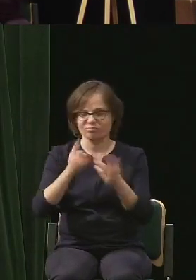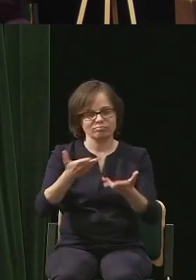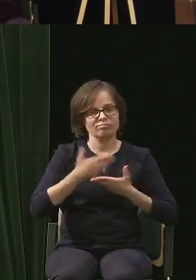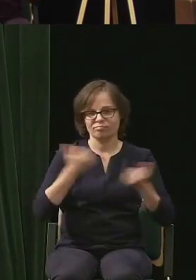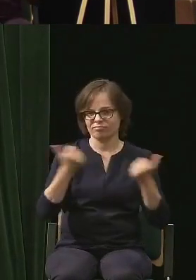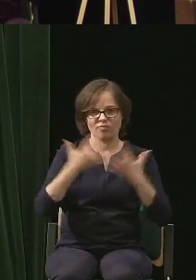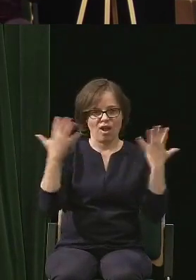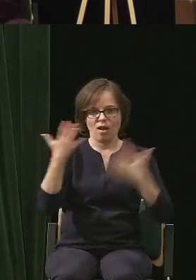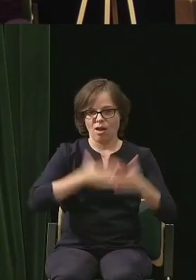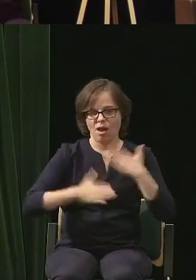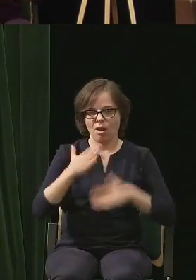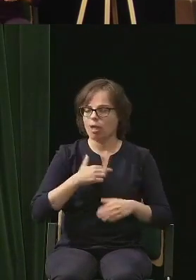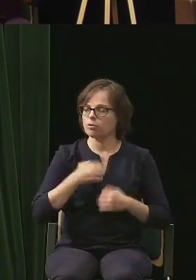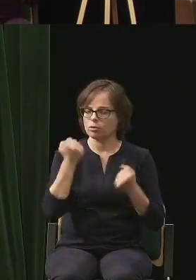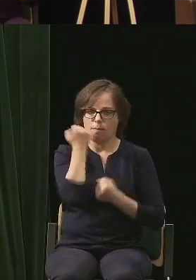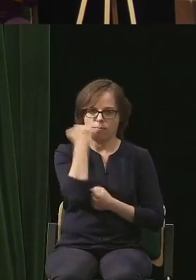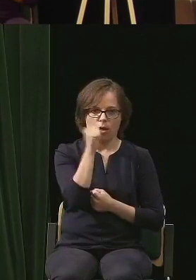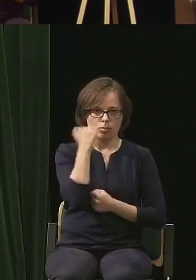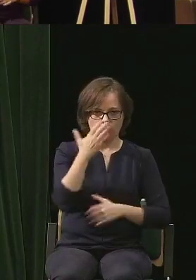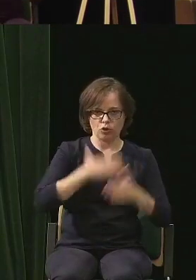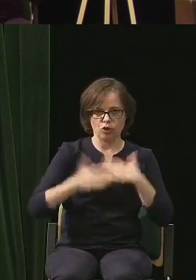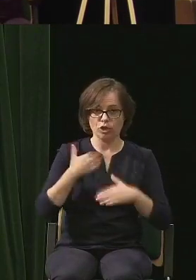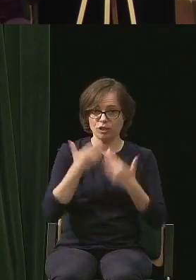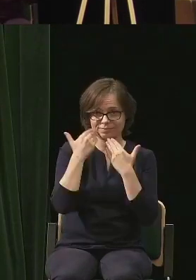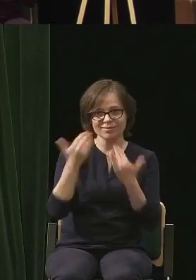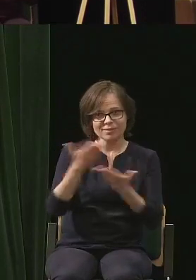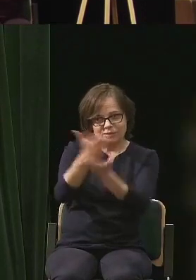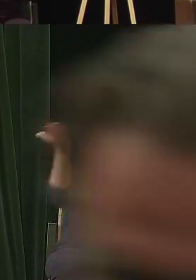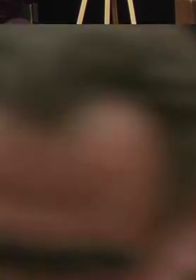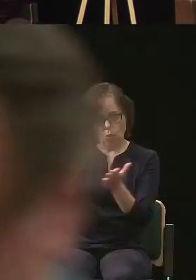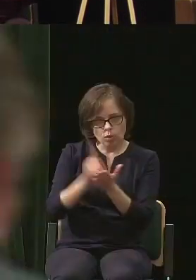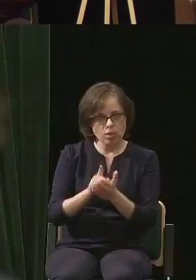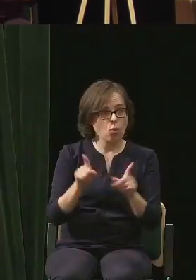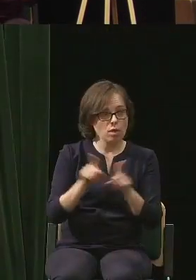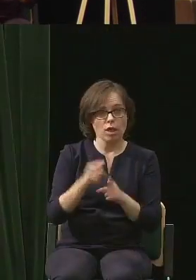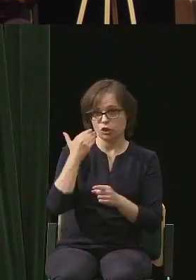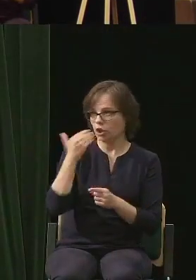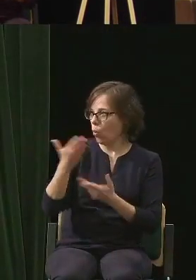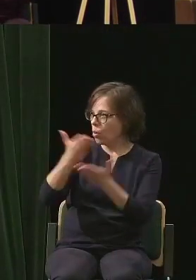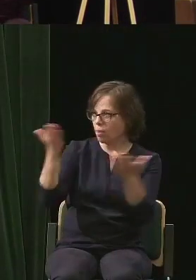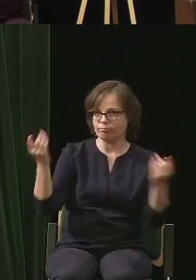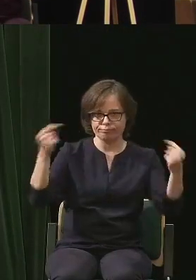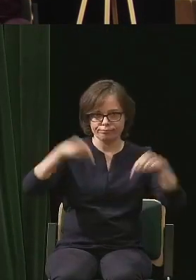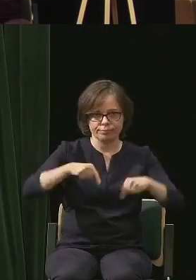cieszę, że to się wszystko dzięki Państwu udało i dziękuję wszystkim za obecność.